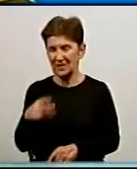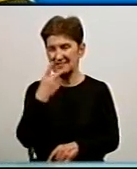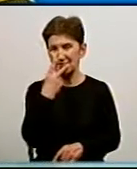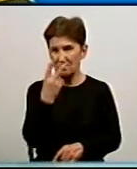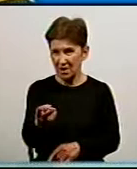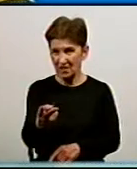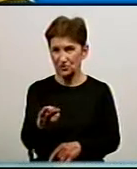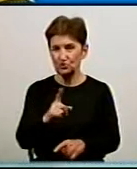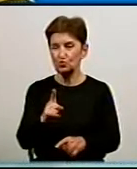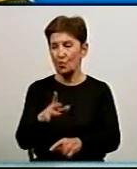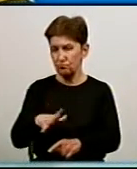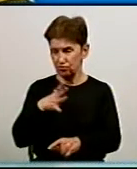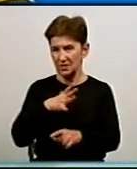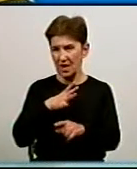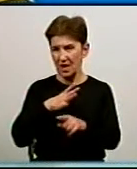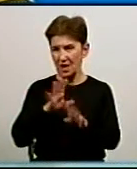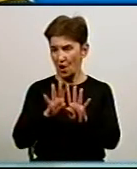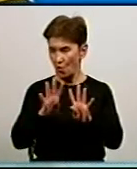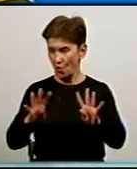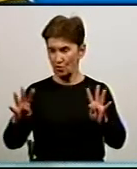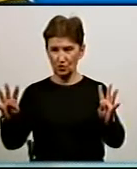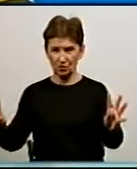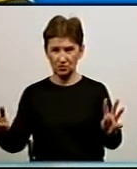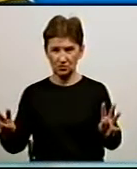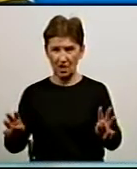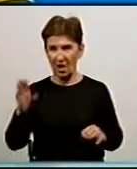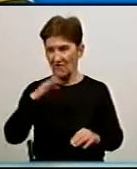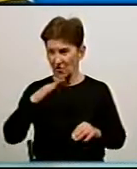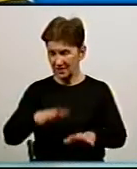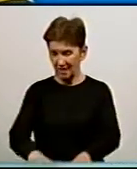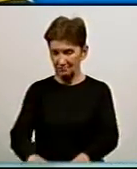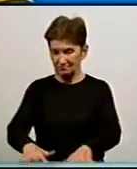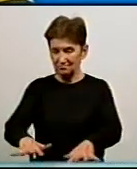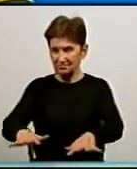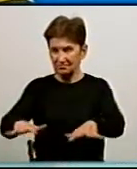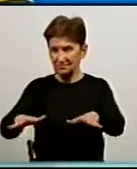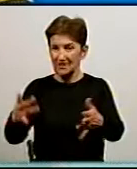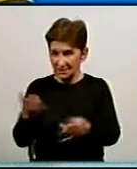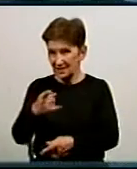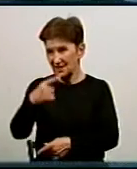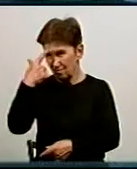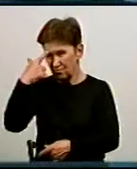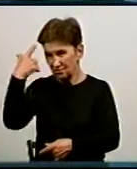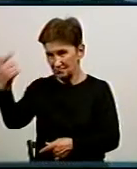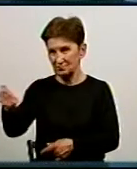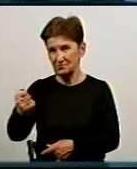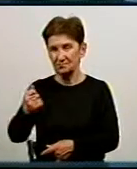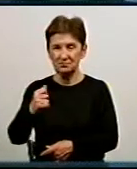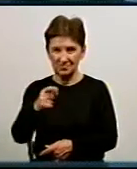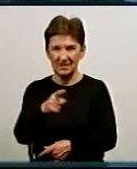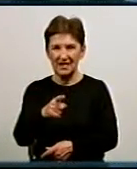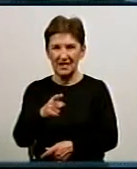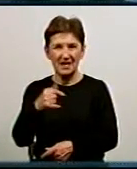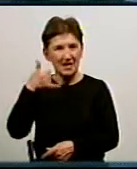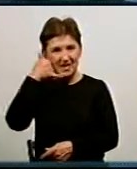стояла огорожня і кудись вона зникла, і що там почала надходити вода, то теж можна повідомити диспетчеру водоканалу, щоб ми якісь прийняли